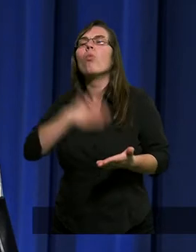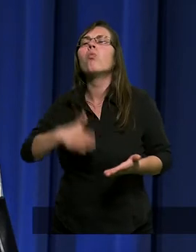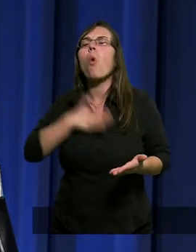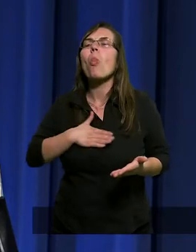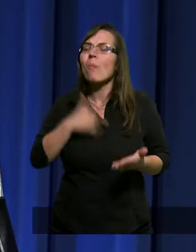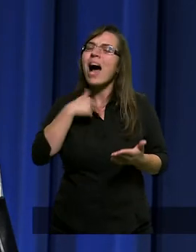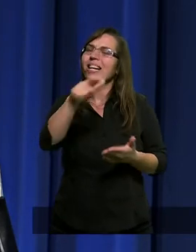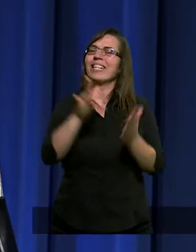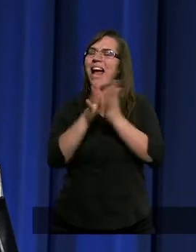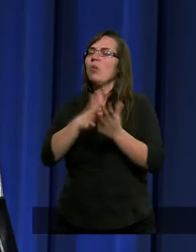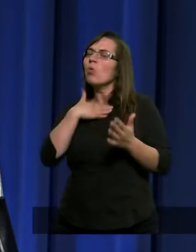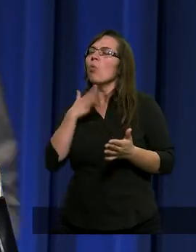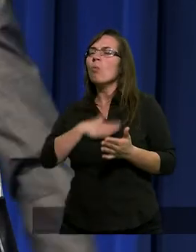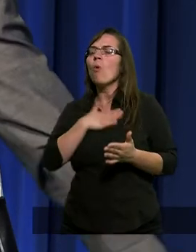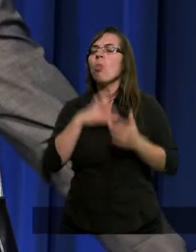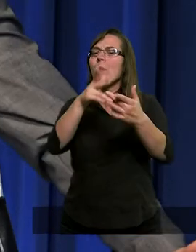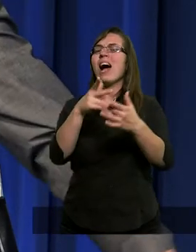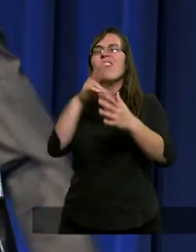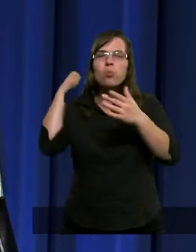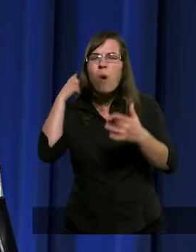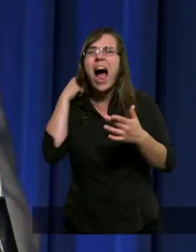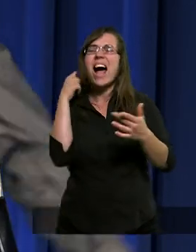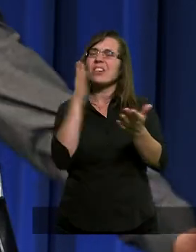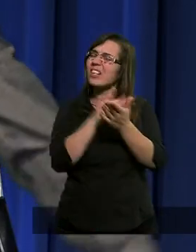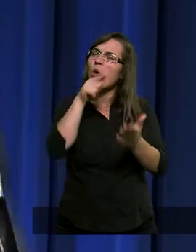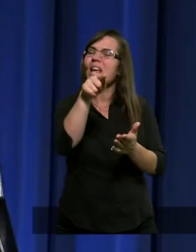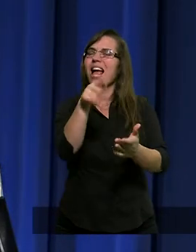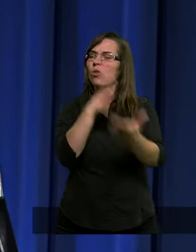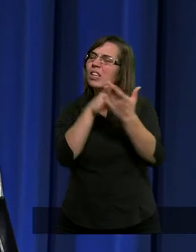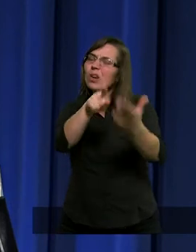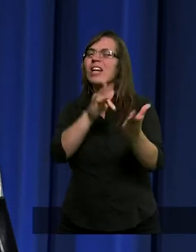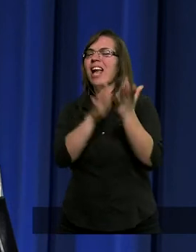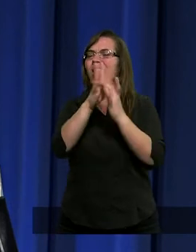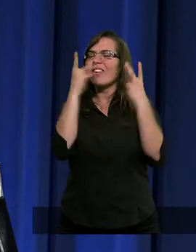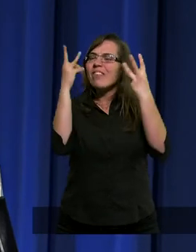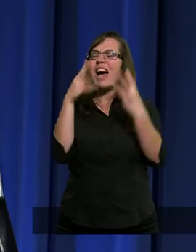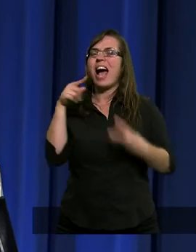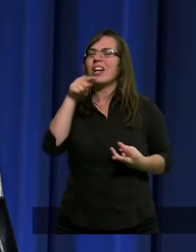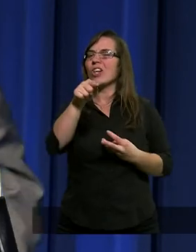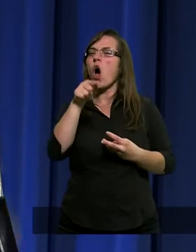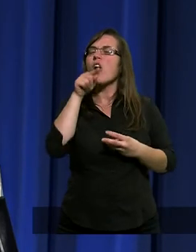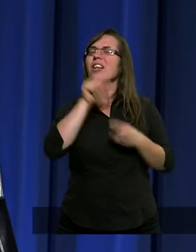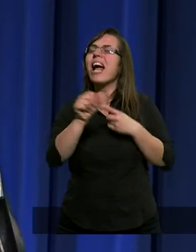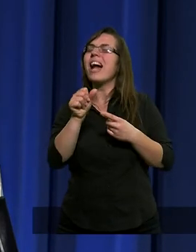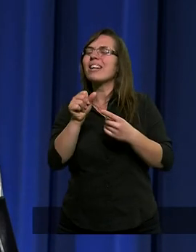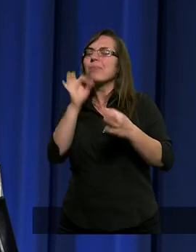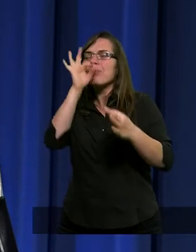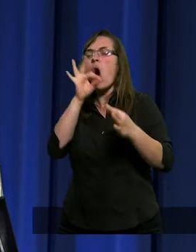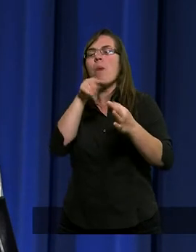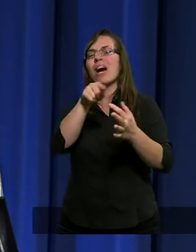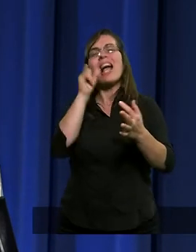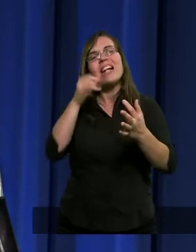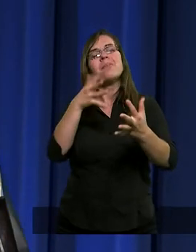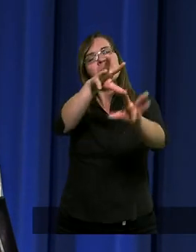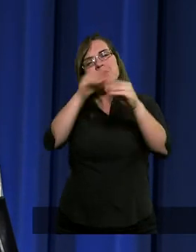słuchajcie. Oni to wszystko widzieli, przeżyli. To powinno wzmacniać ich